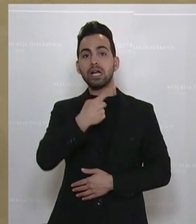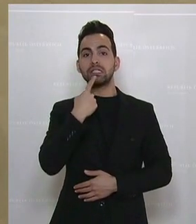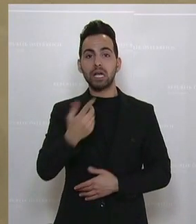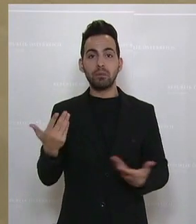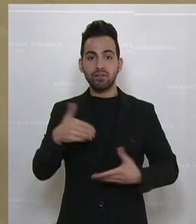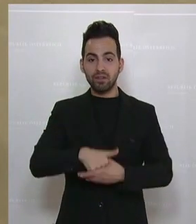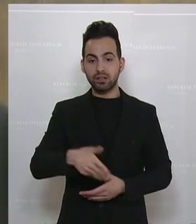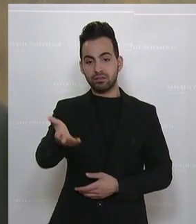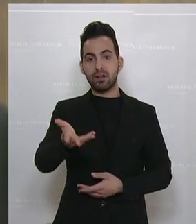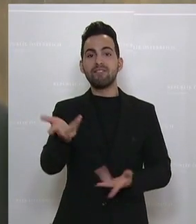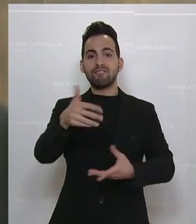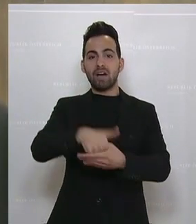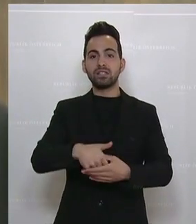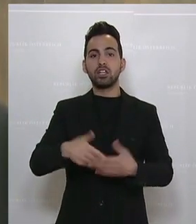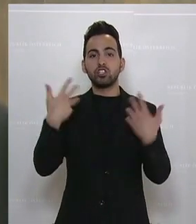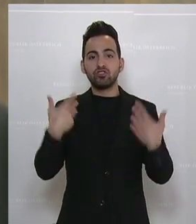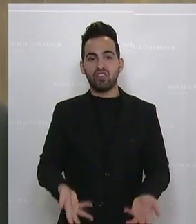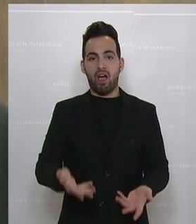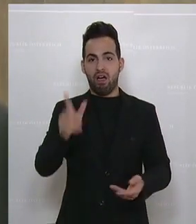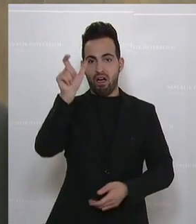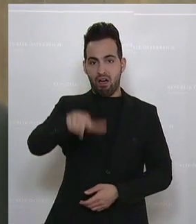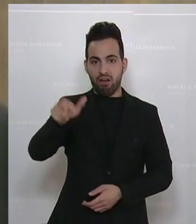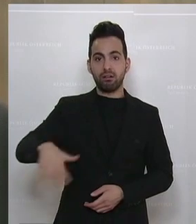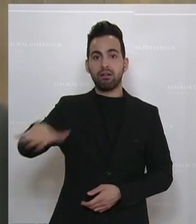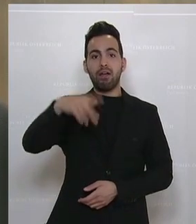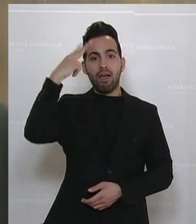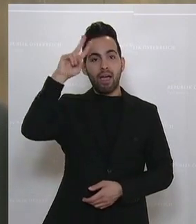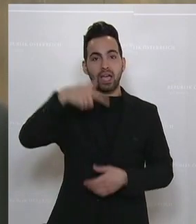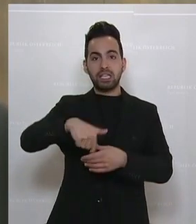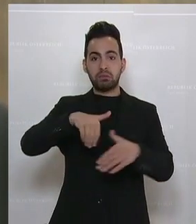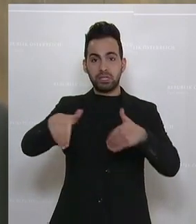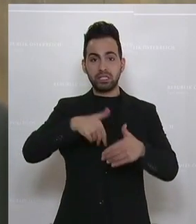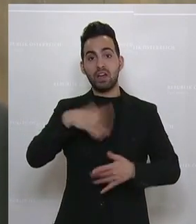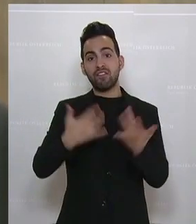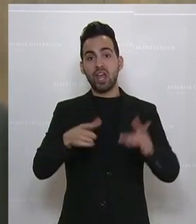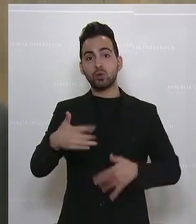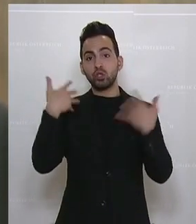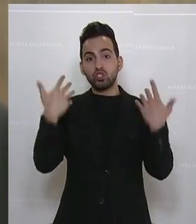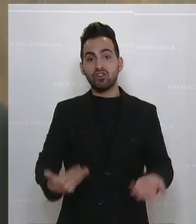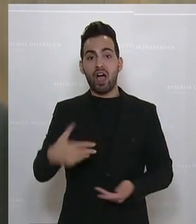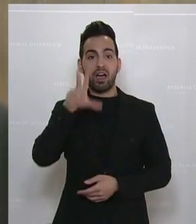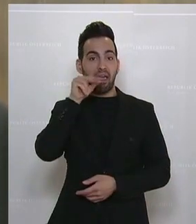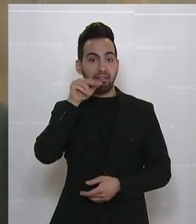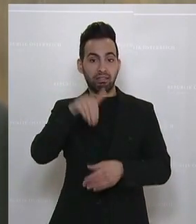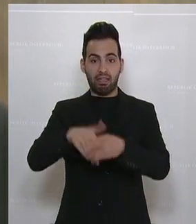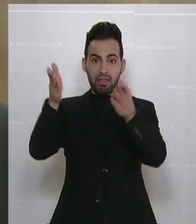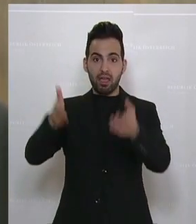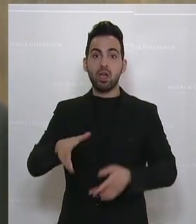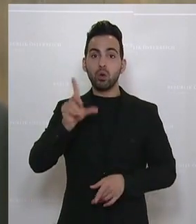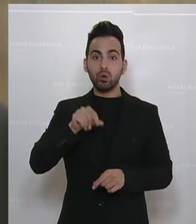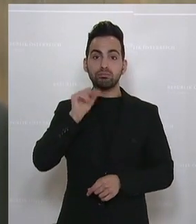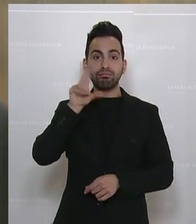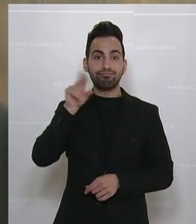eine Lame Duck. Ich glaube, Herr Innenminister, vielleicht sind Sie eine Lame Duck. Gut im Ankündigen,